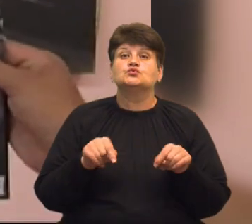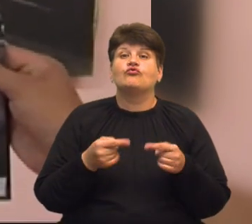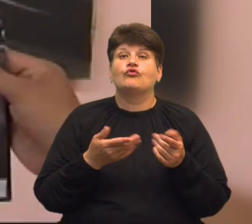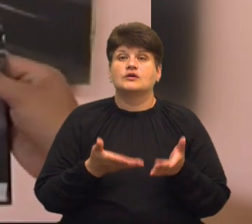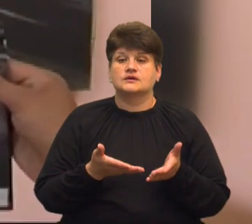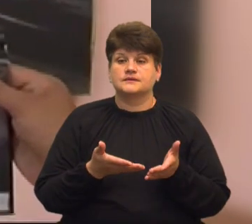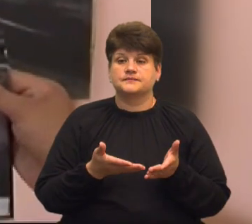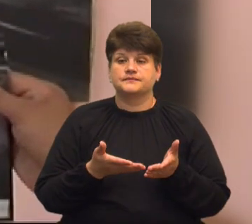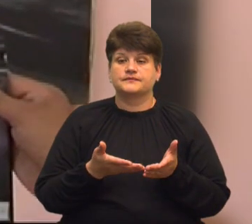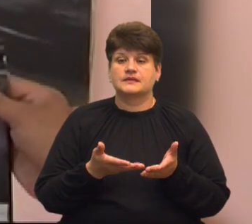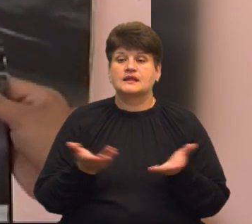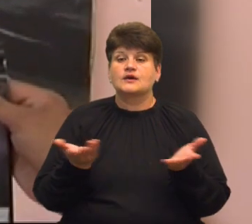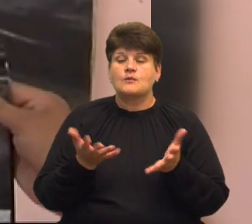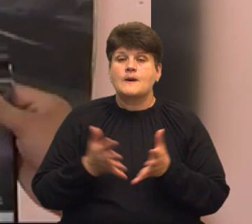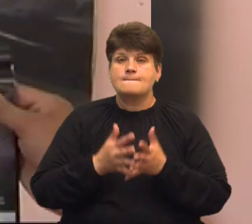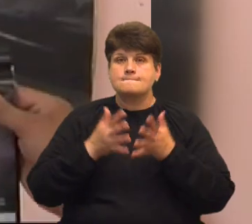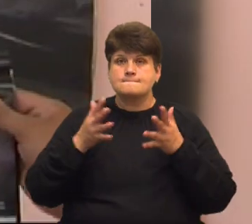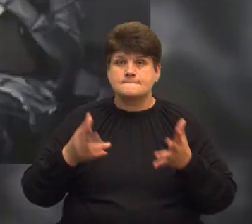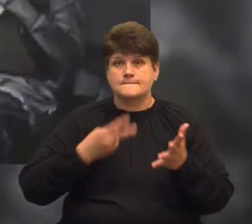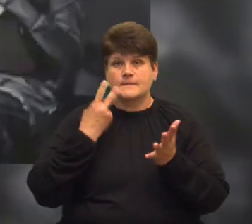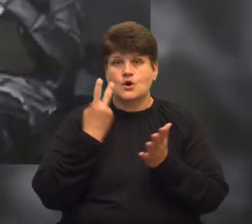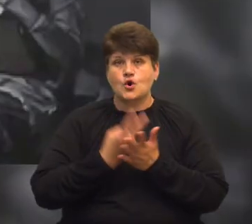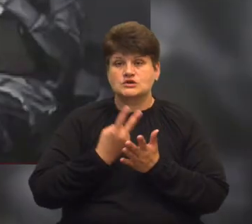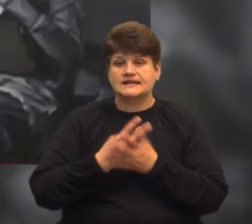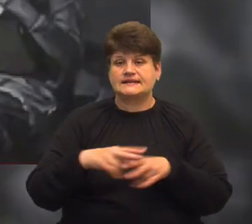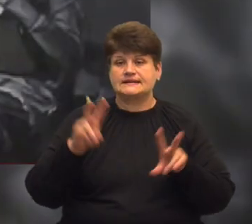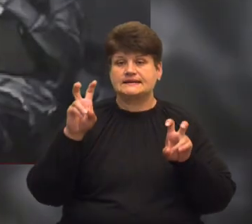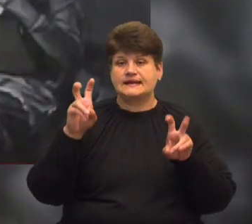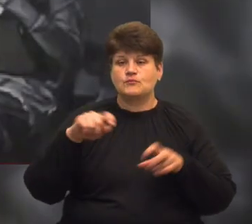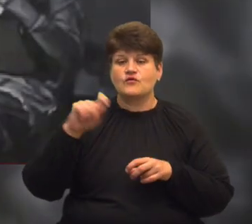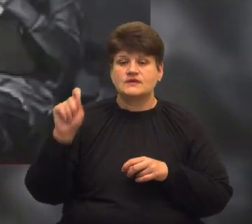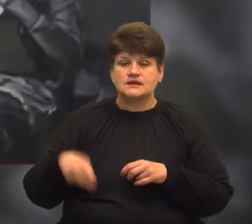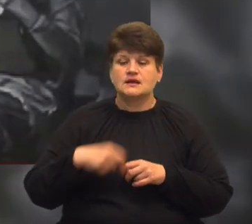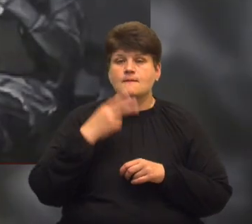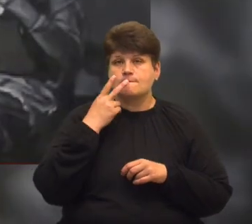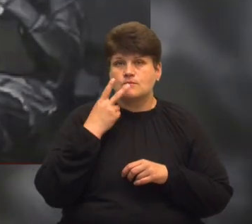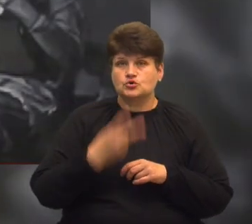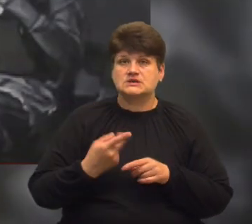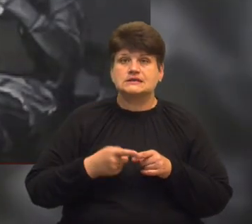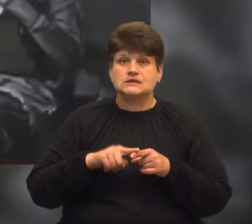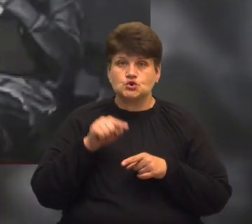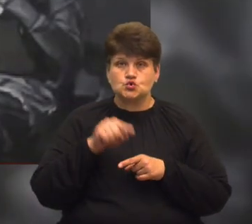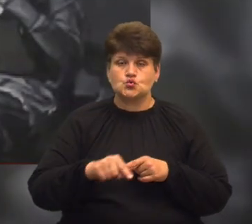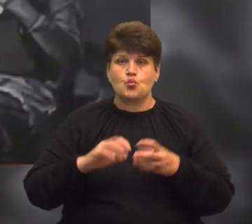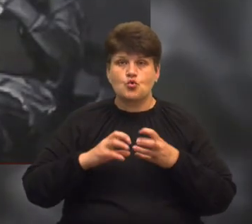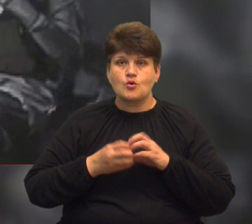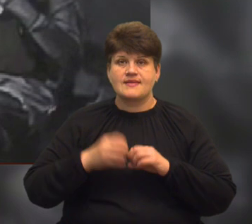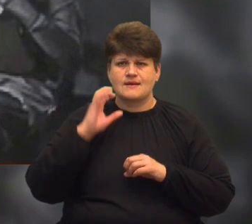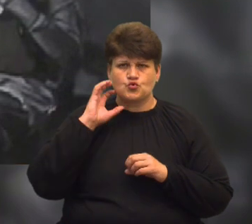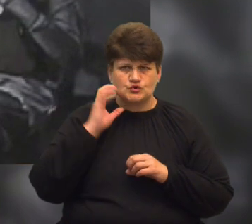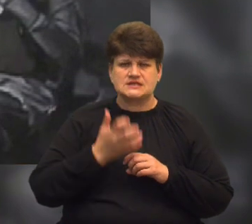Щоб якомога більше розкрити тему війни, показати цю проблему, цю серйозність і